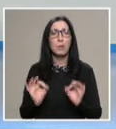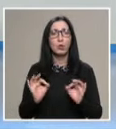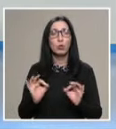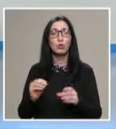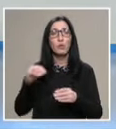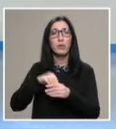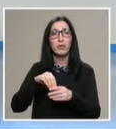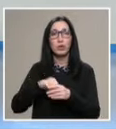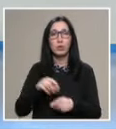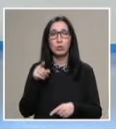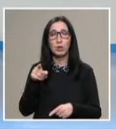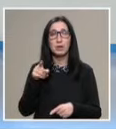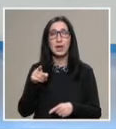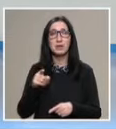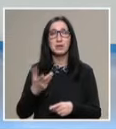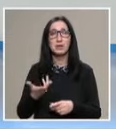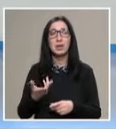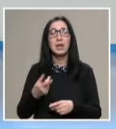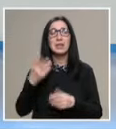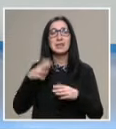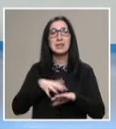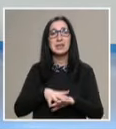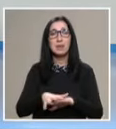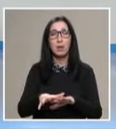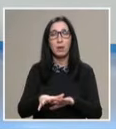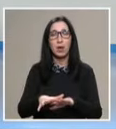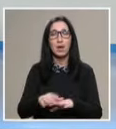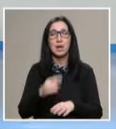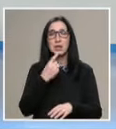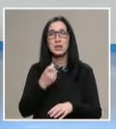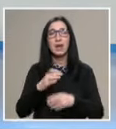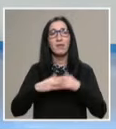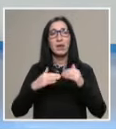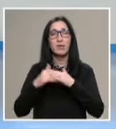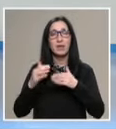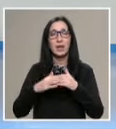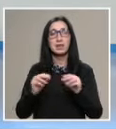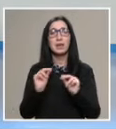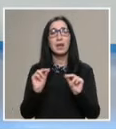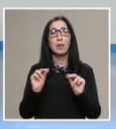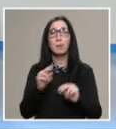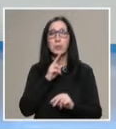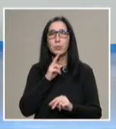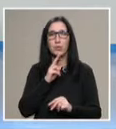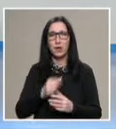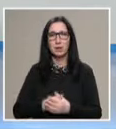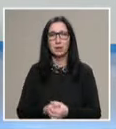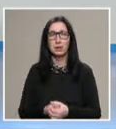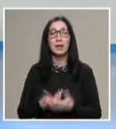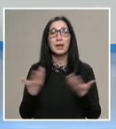въвежението на тази кредитна система за квалификация на преподавателите,